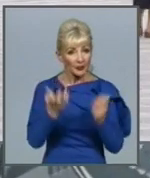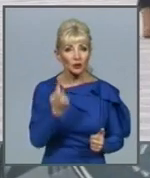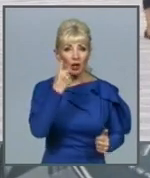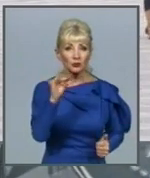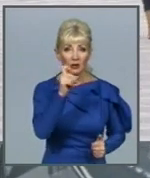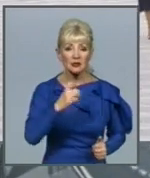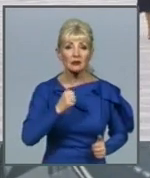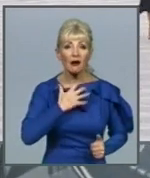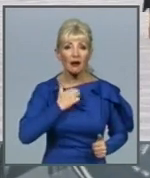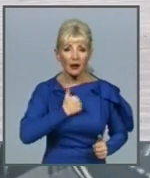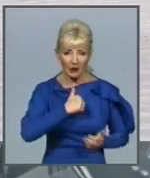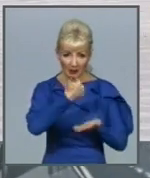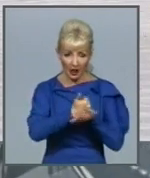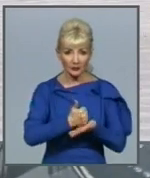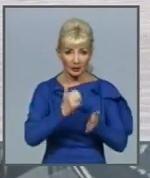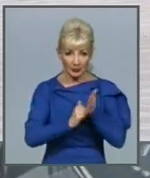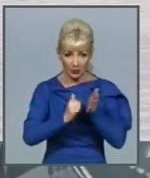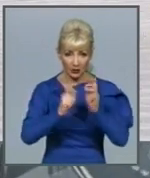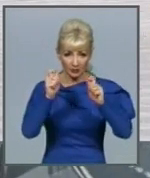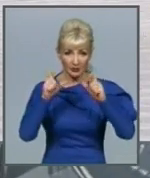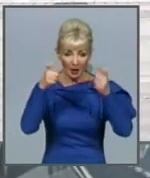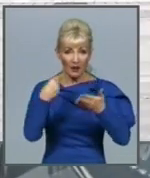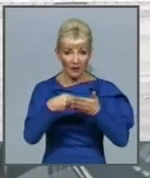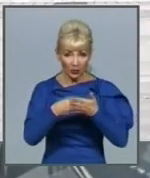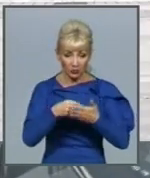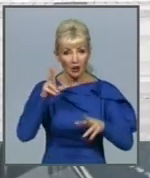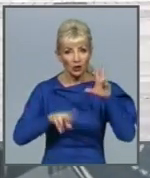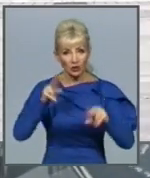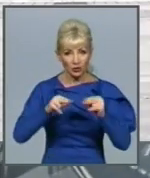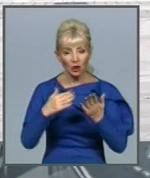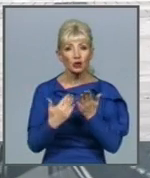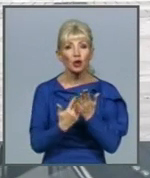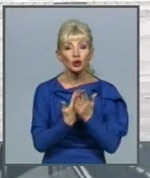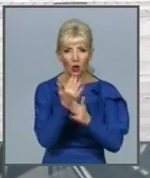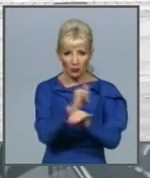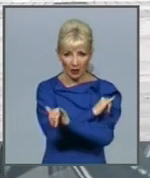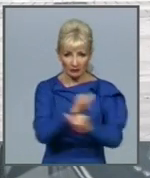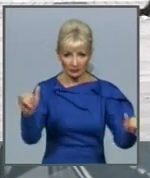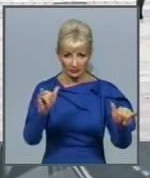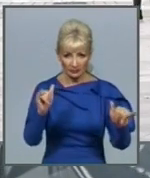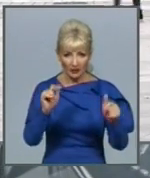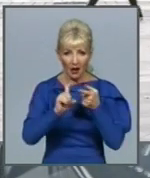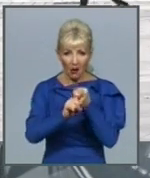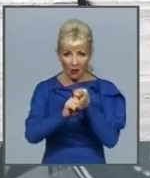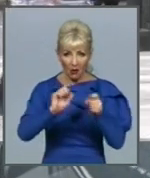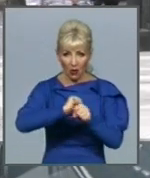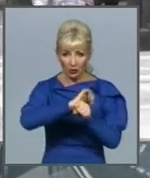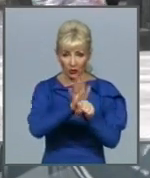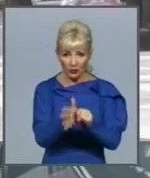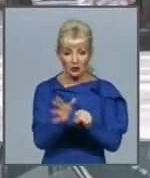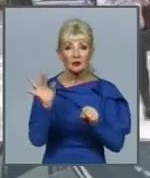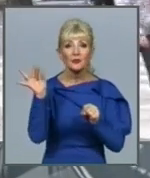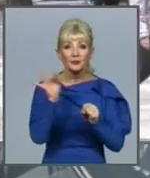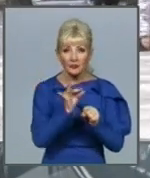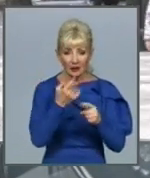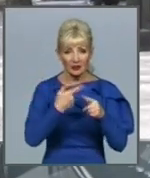подорожчання валюти аналітики вважають нову хвилю пандемії коронавірусу і ймовірне зволікання з ухваленням державного